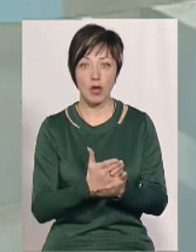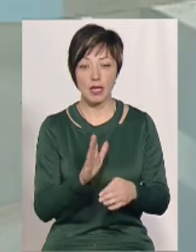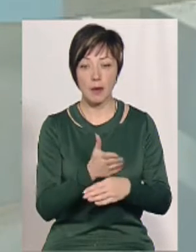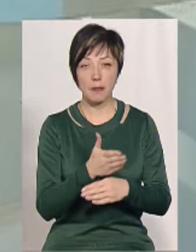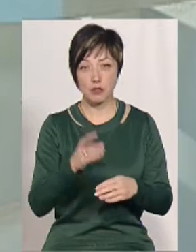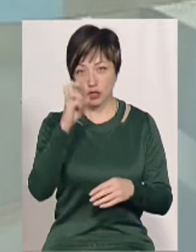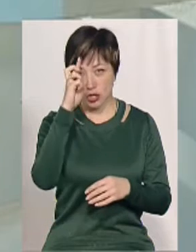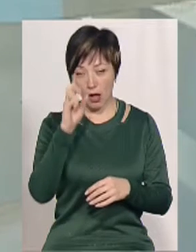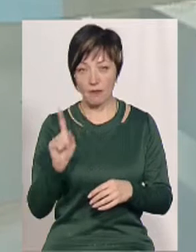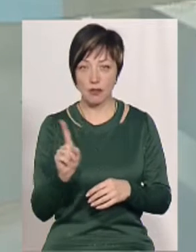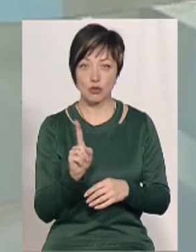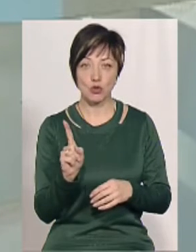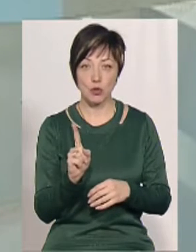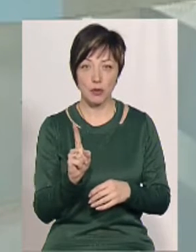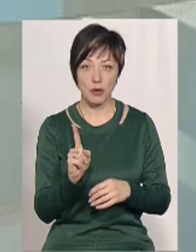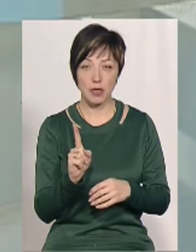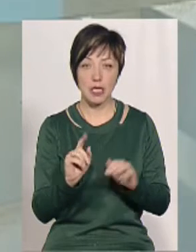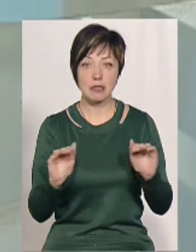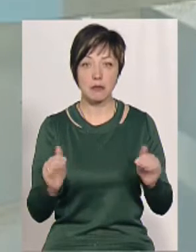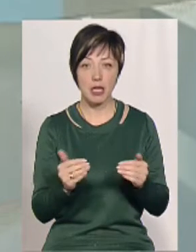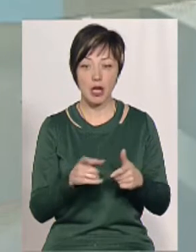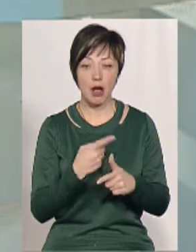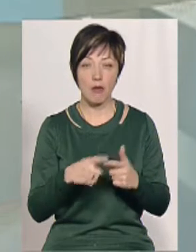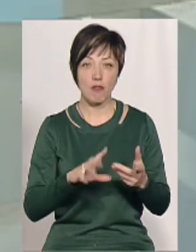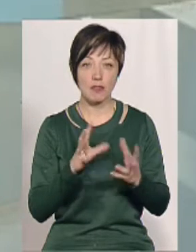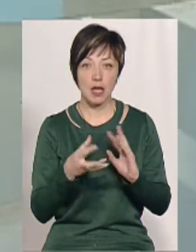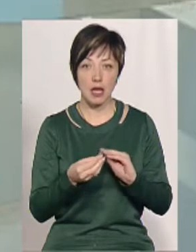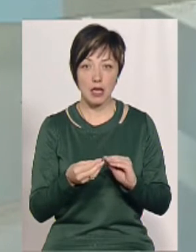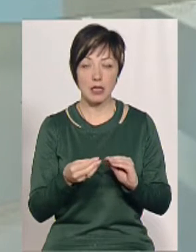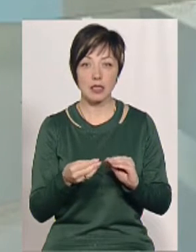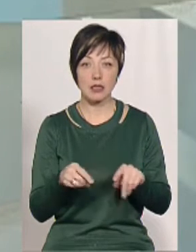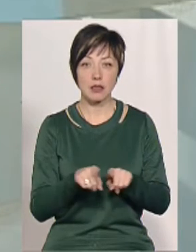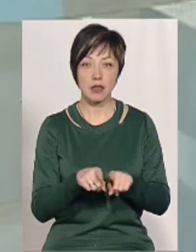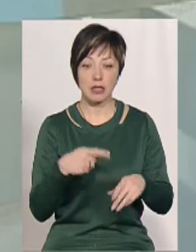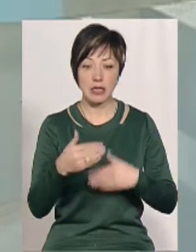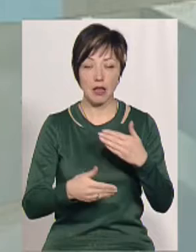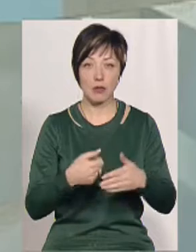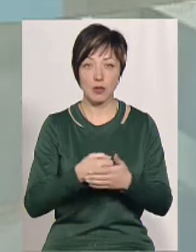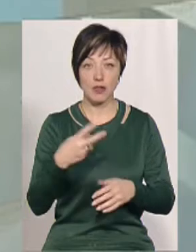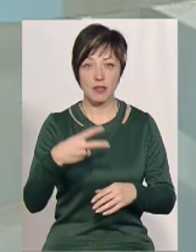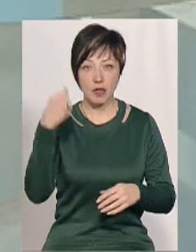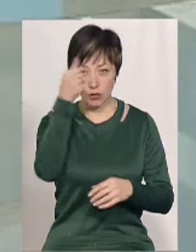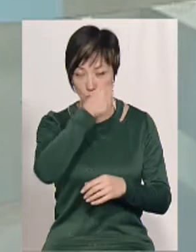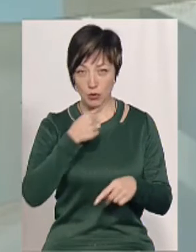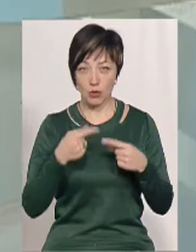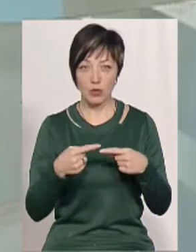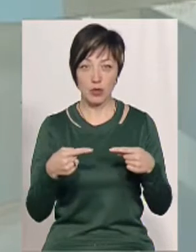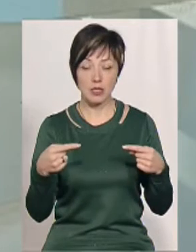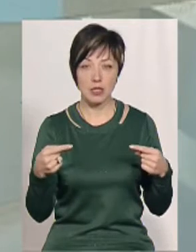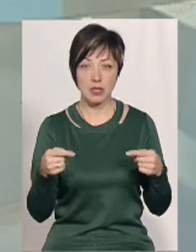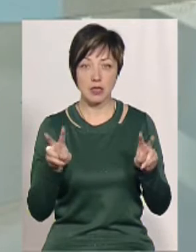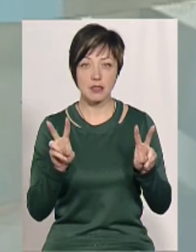міждержавна, щоби зменшити, або взагалі така динаміка десь до 20-го року, там різні цифри